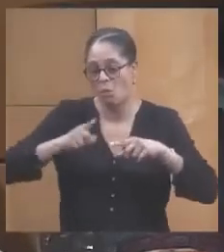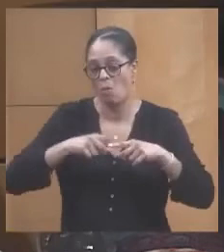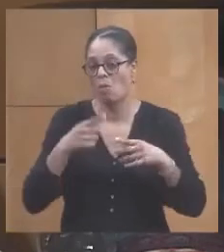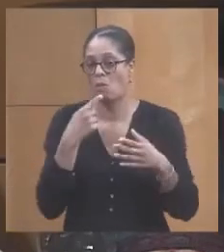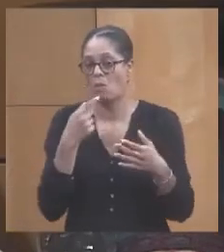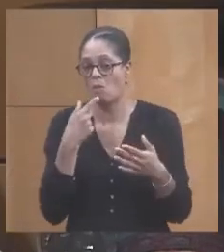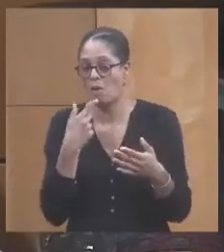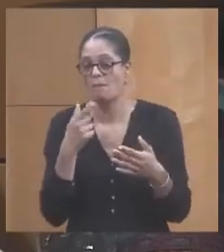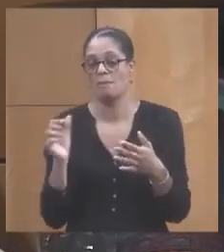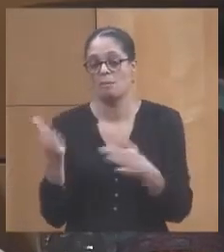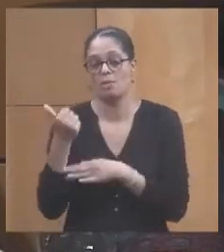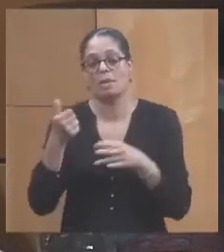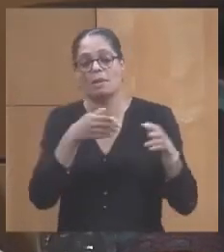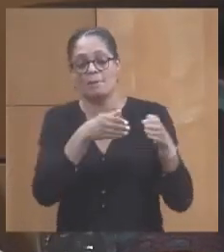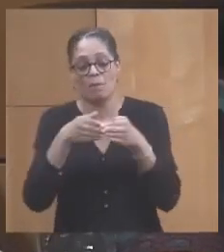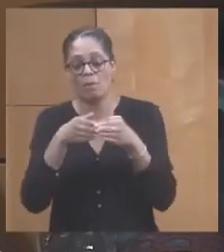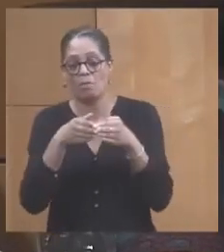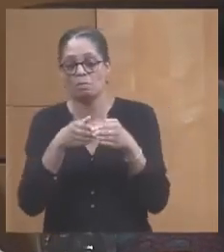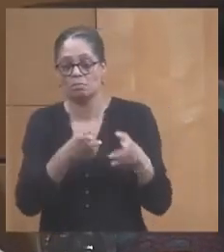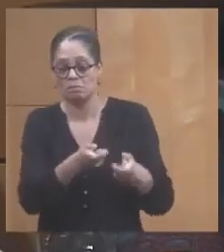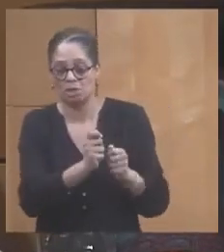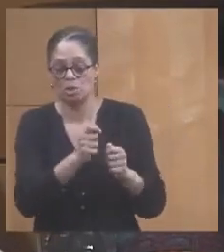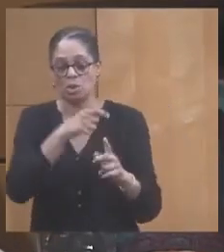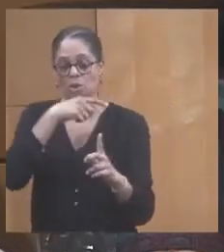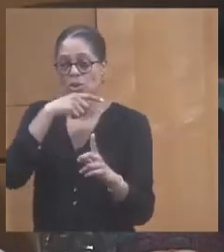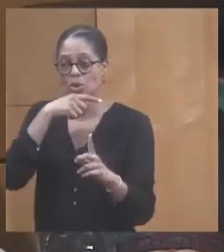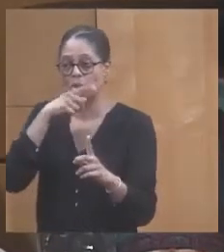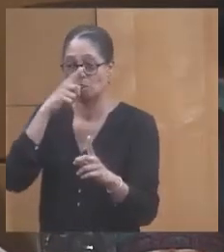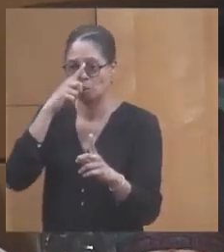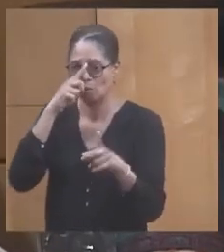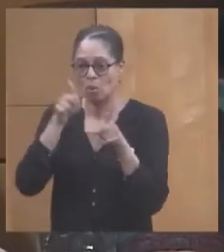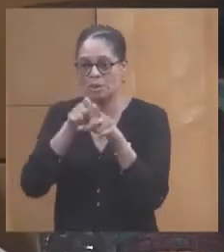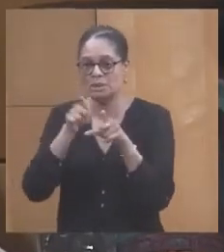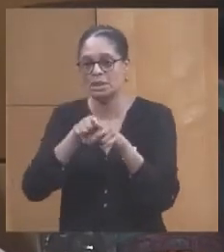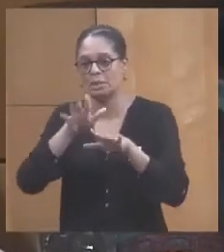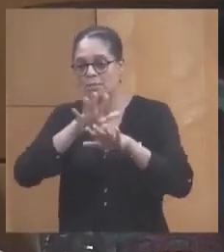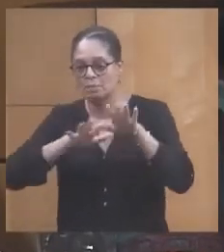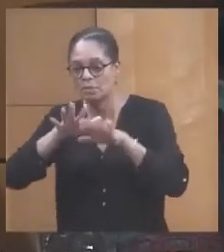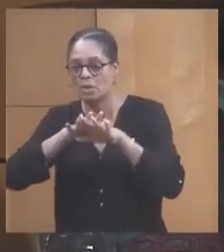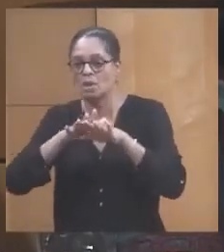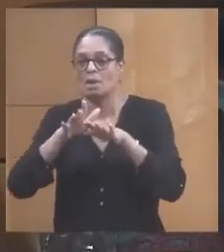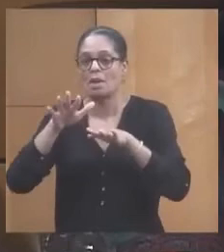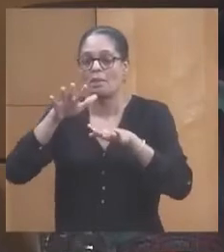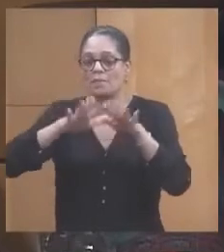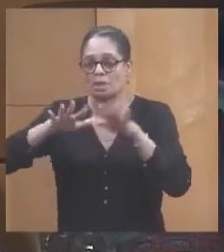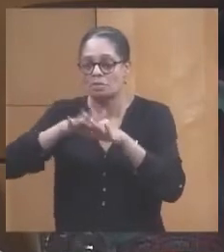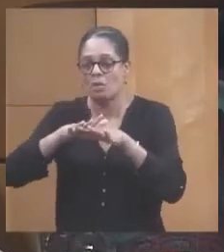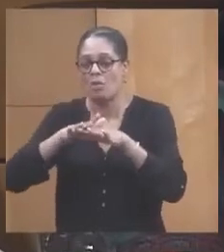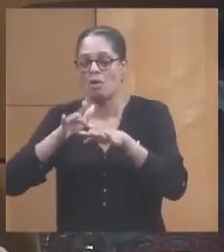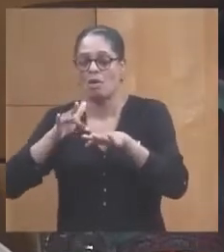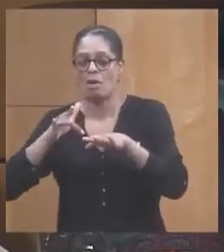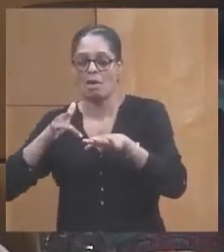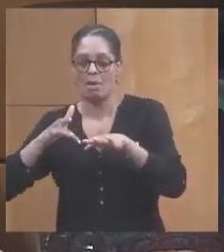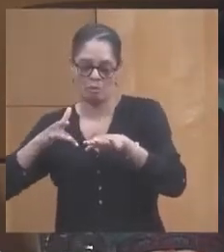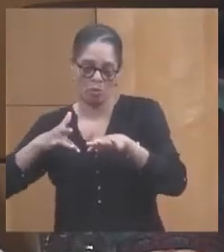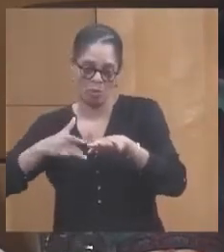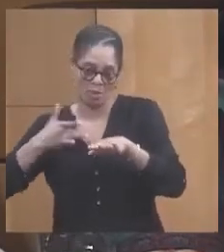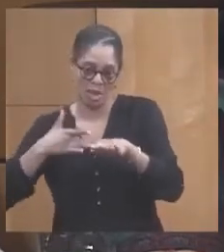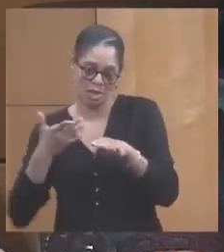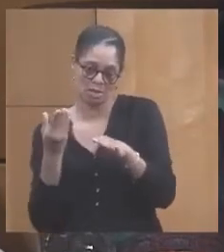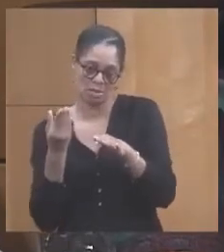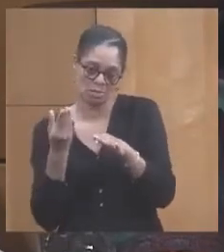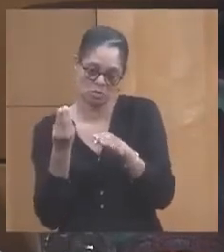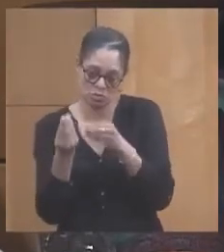'abord des ports de pêche, ensuite des aménagements d'intérêts territoriaux. Donc, vous avez